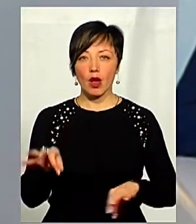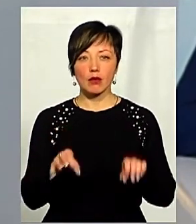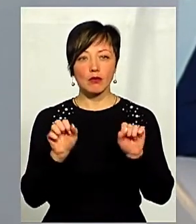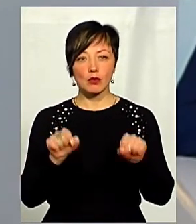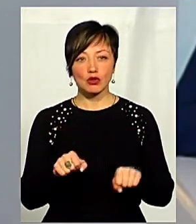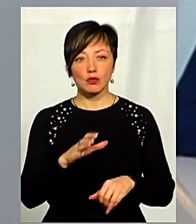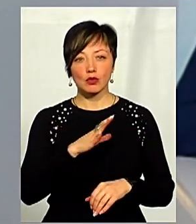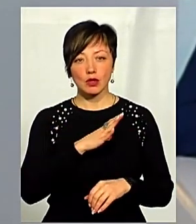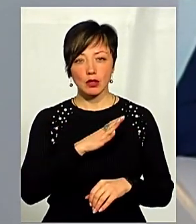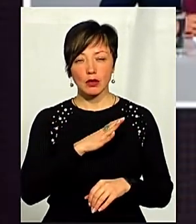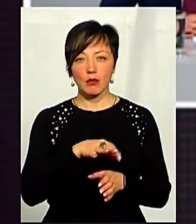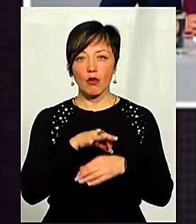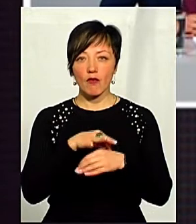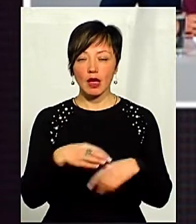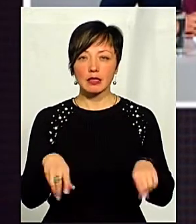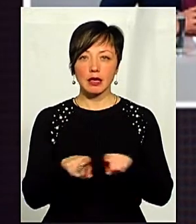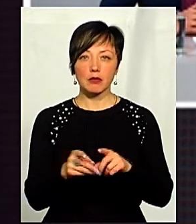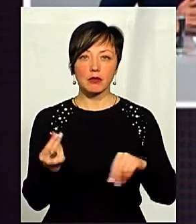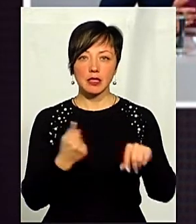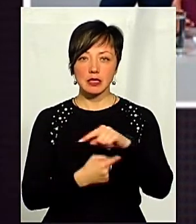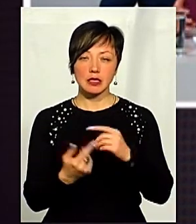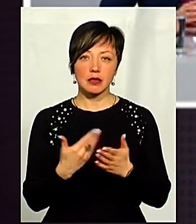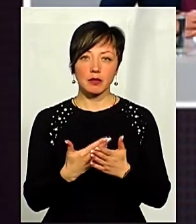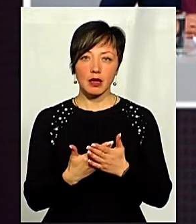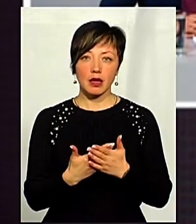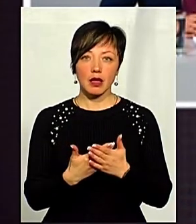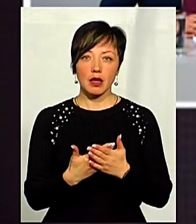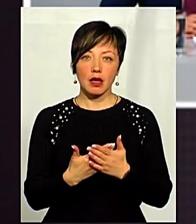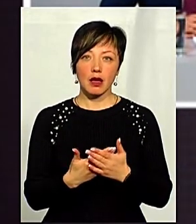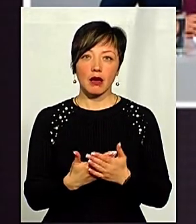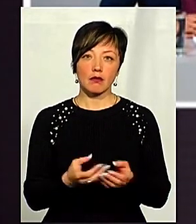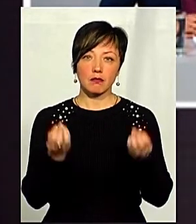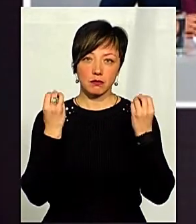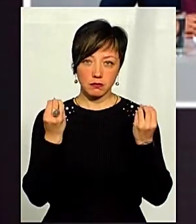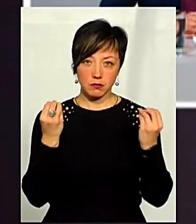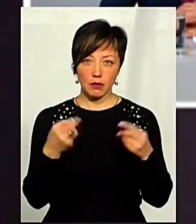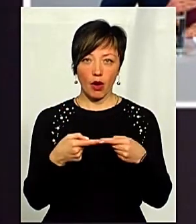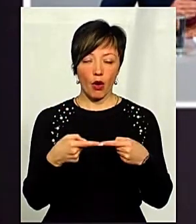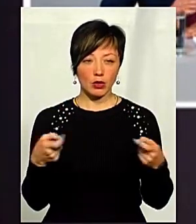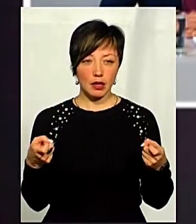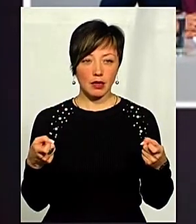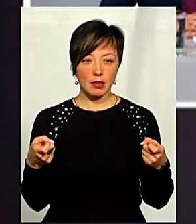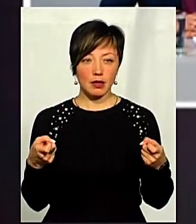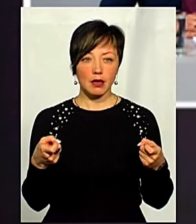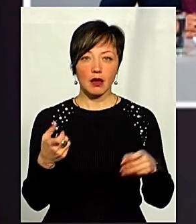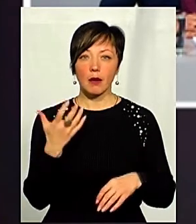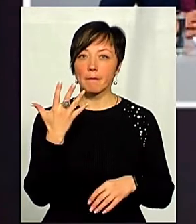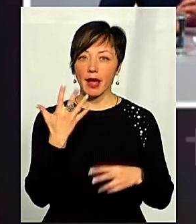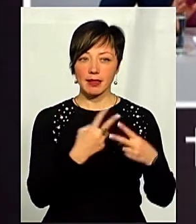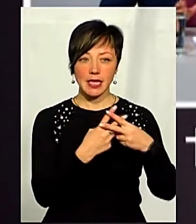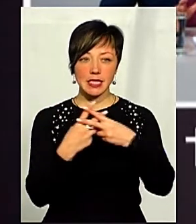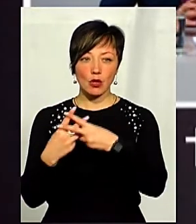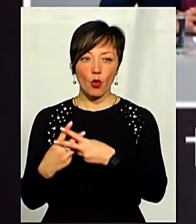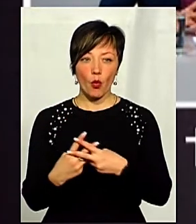він може провадитися такий бізнес, наприклад, в п'ятизіркових готелях, щонаймні в п'ятизіркових,